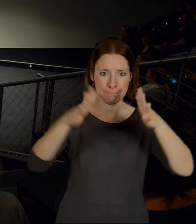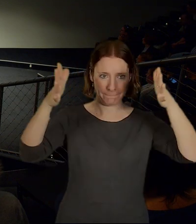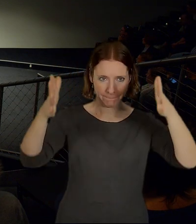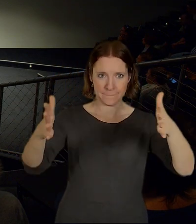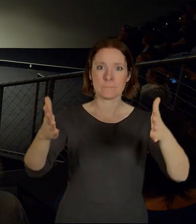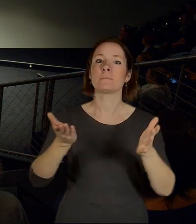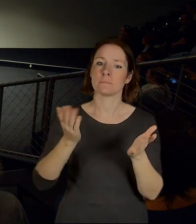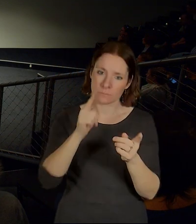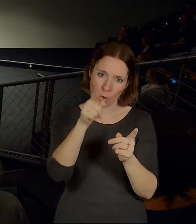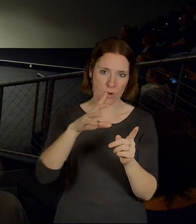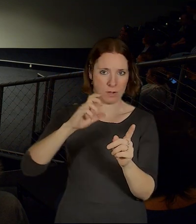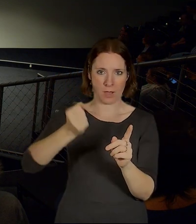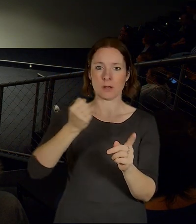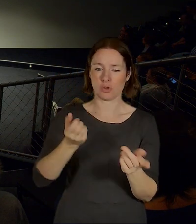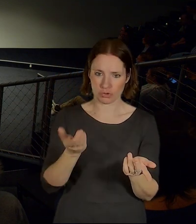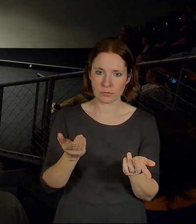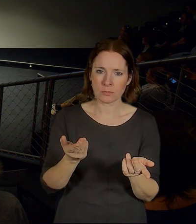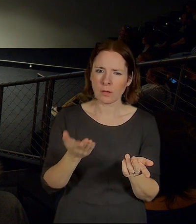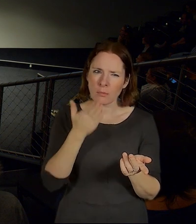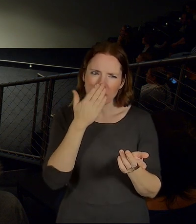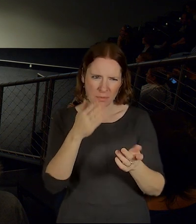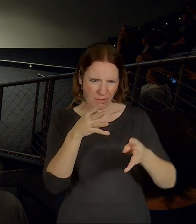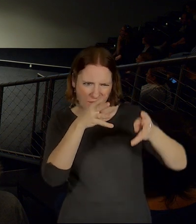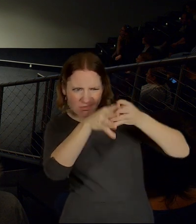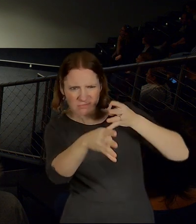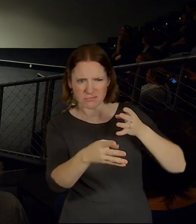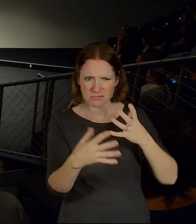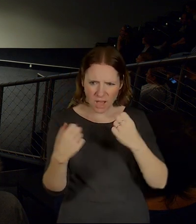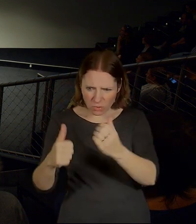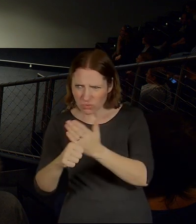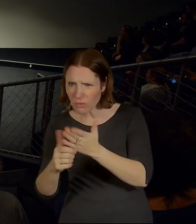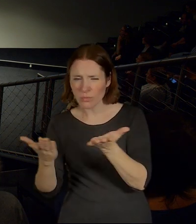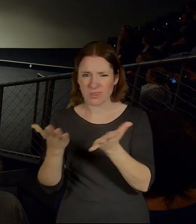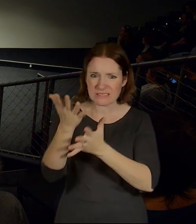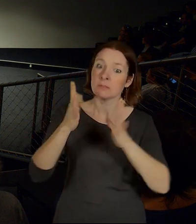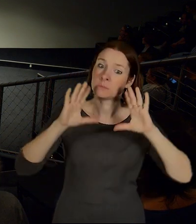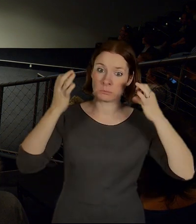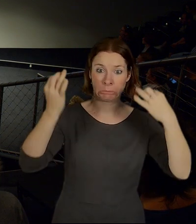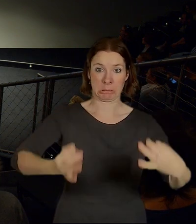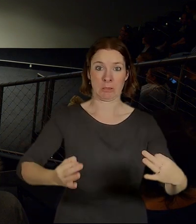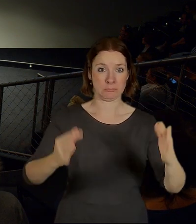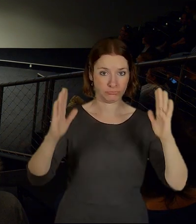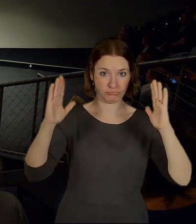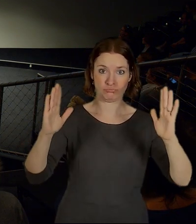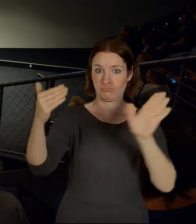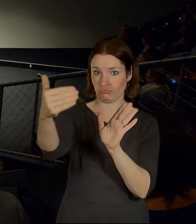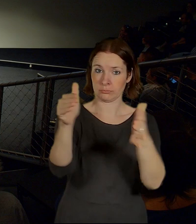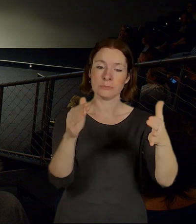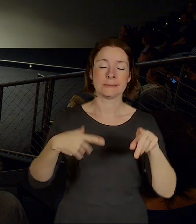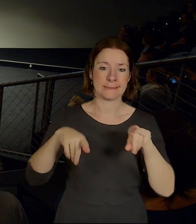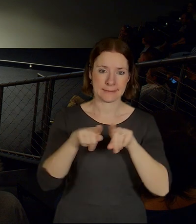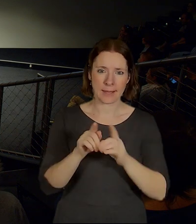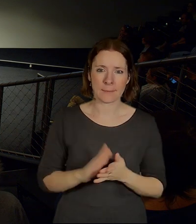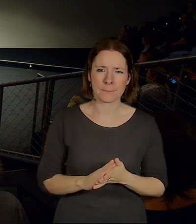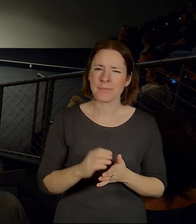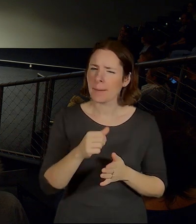nádraží. Aby neviděli, že je tam autobusáka vedle něj to nádraží. Aby viděli prostě nádraží. Když jsme to začali dělat, tak